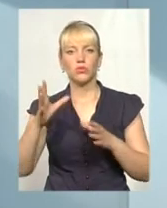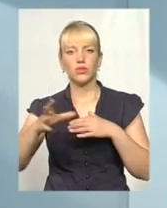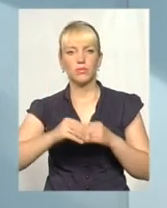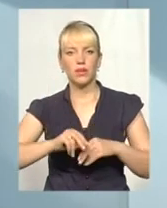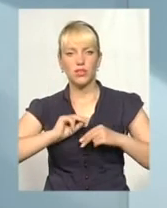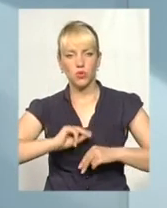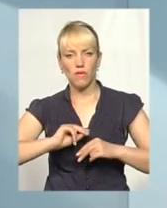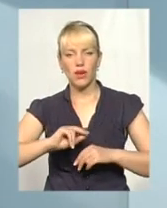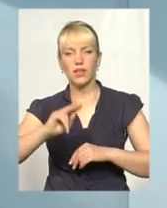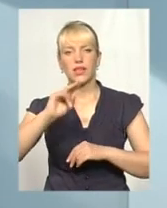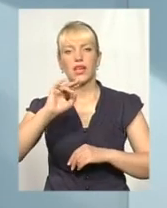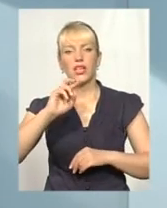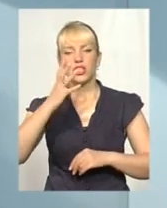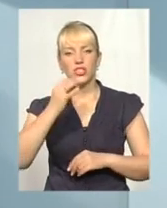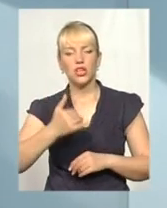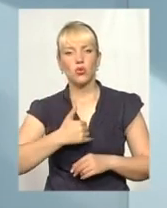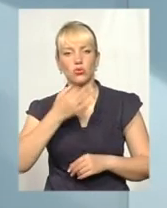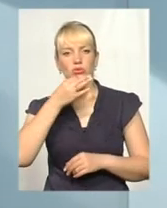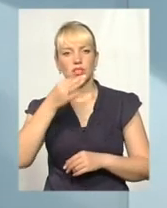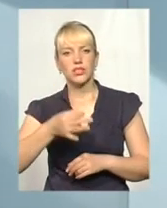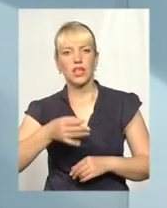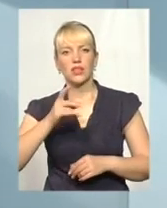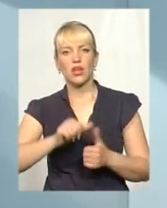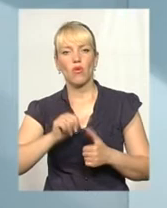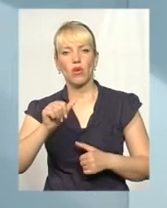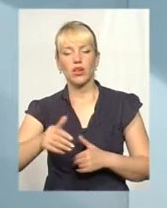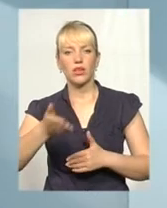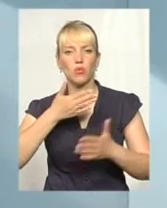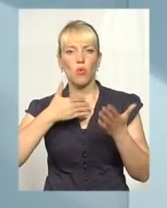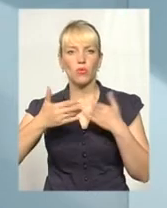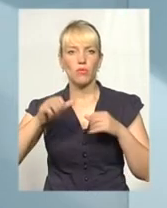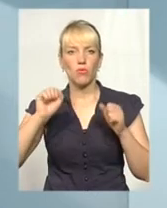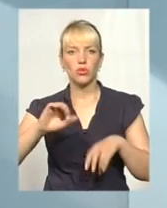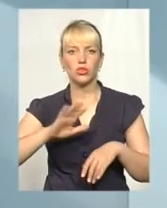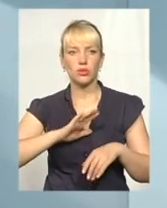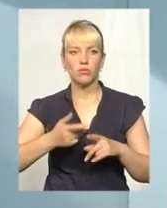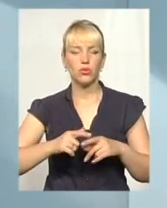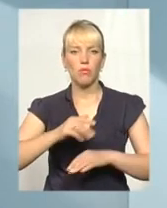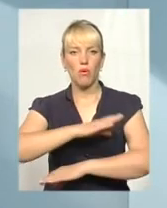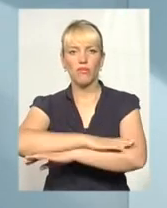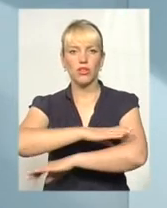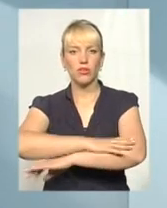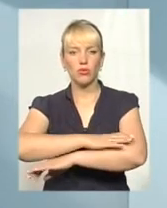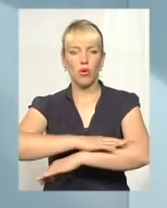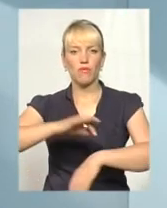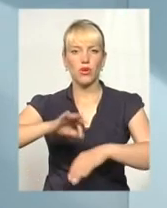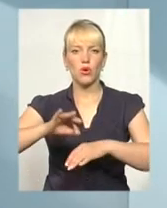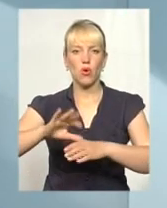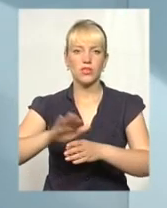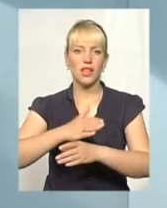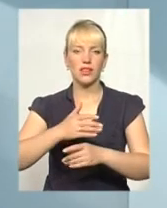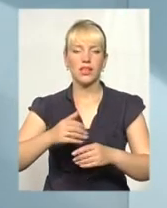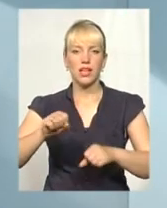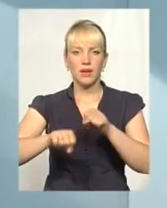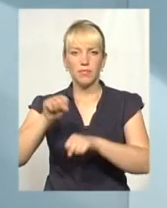Але хочу сказати таке, що крім комунікації можуть бути ще й поведінкові розлади, які потрібно коригувати,